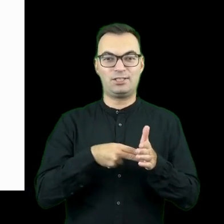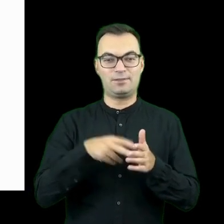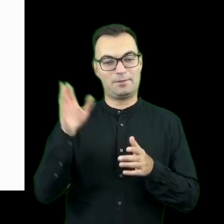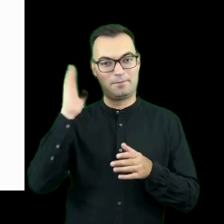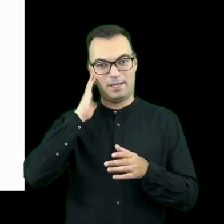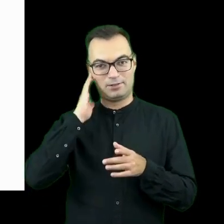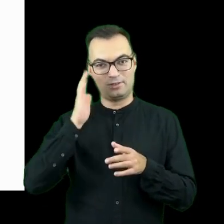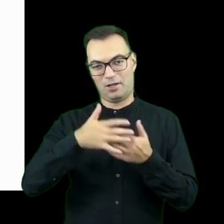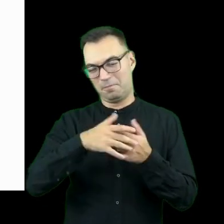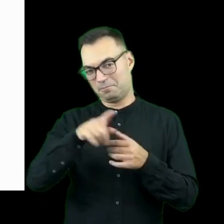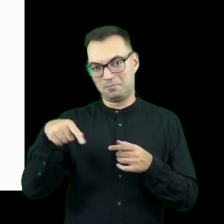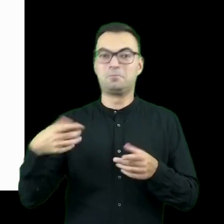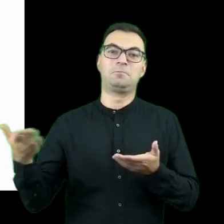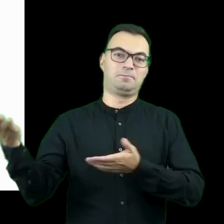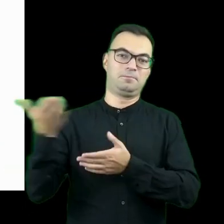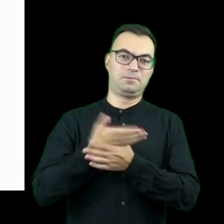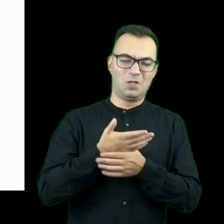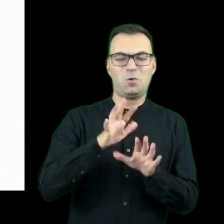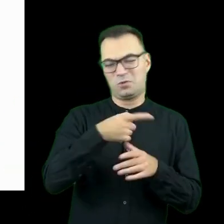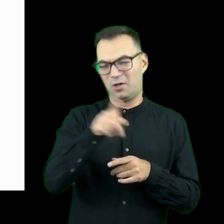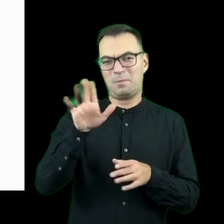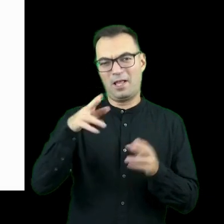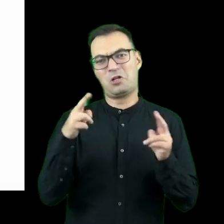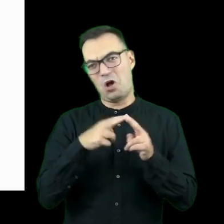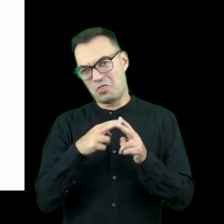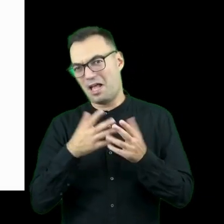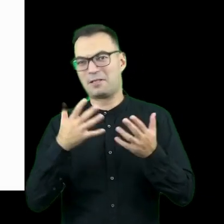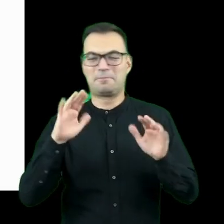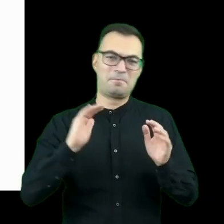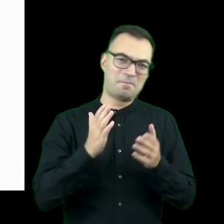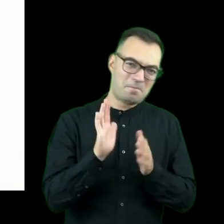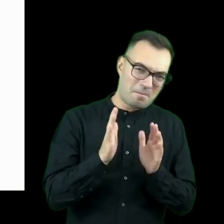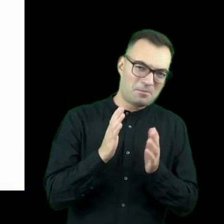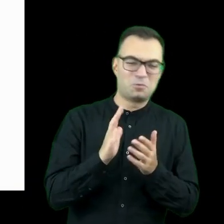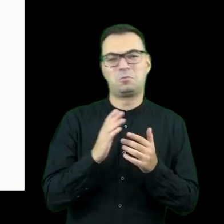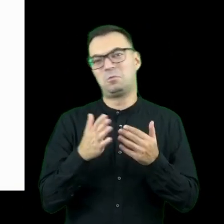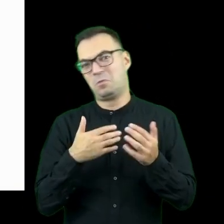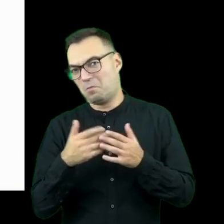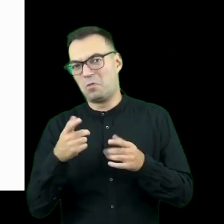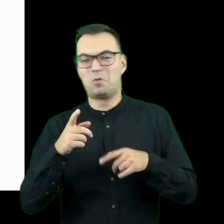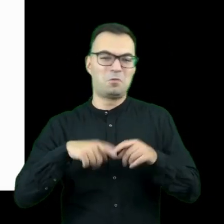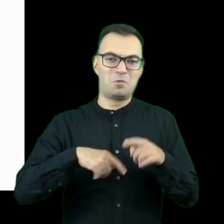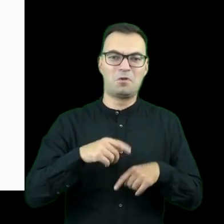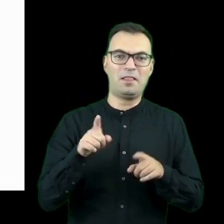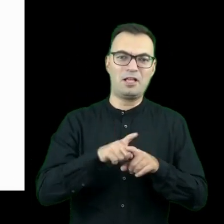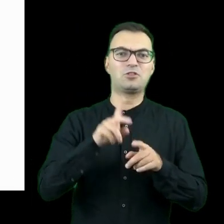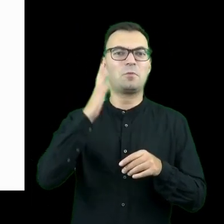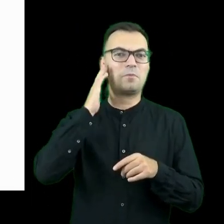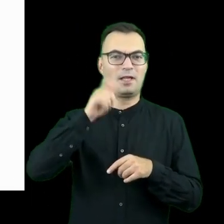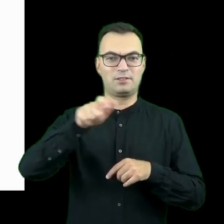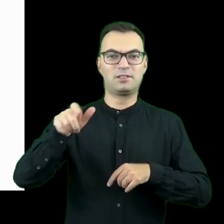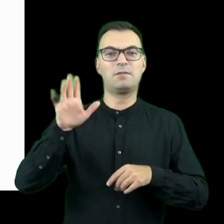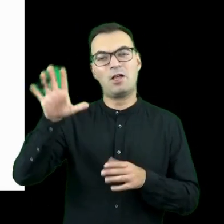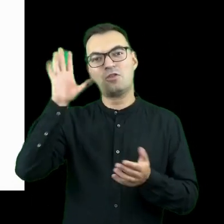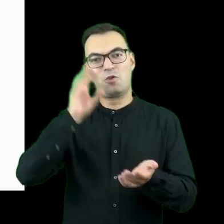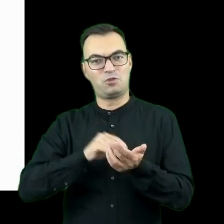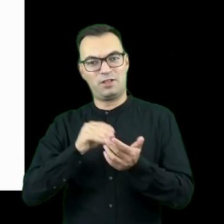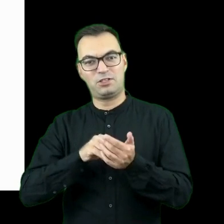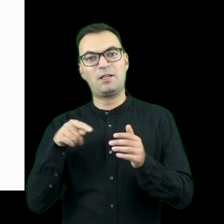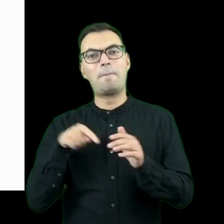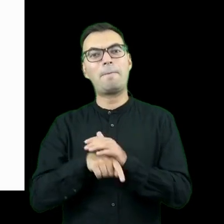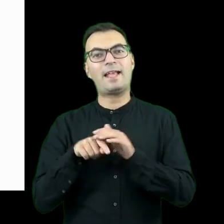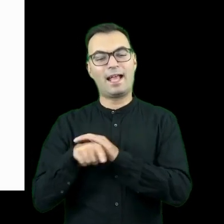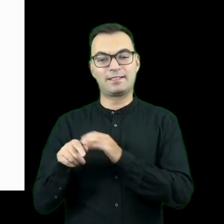znowu ludzi, z którymi na co dzień mieli kontakt mniejszy lub większy oraz bardzo lokalnie mieszkające osoby z doświadczeniem migrańskim.